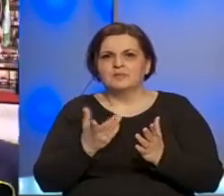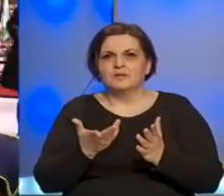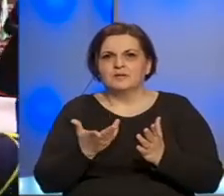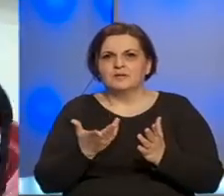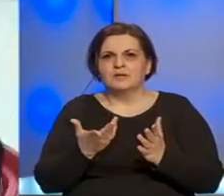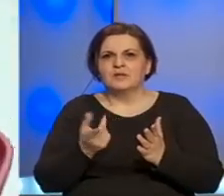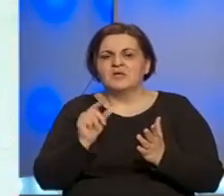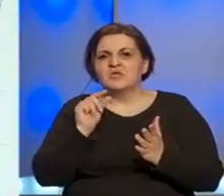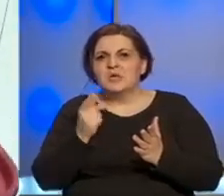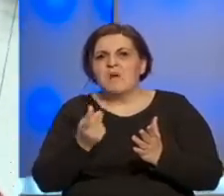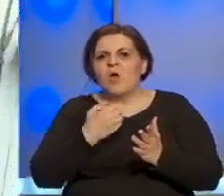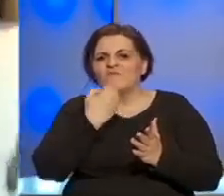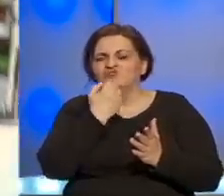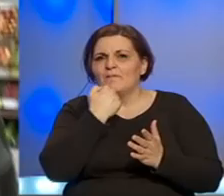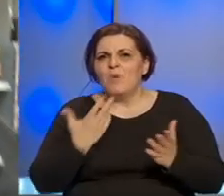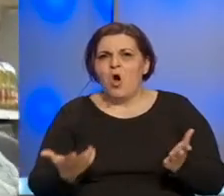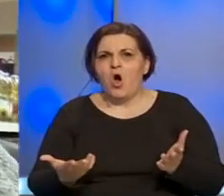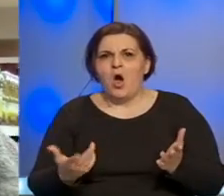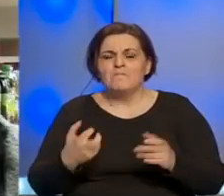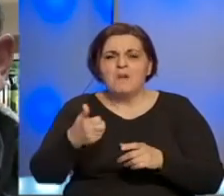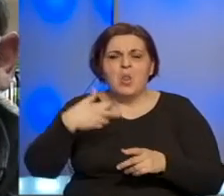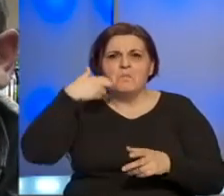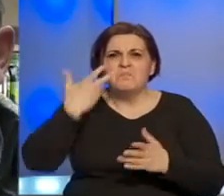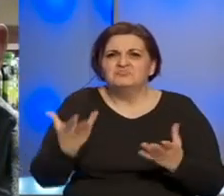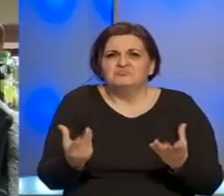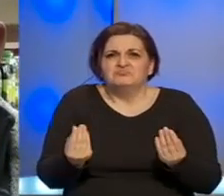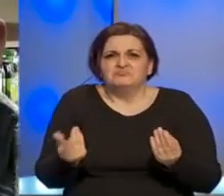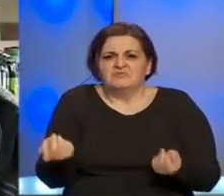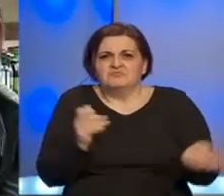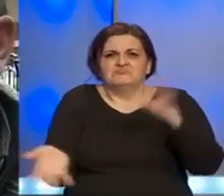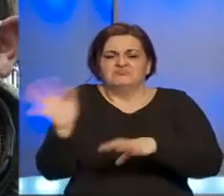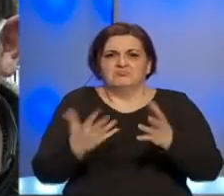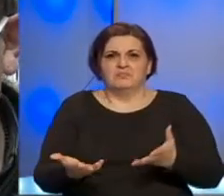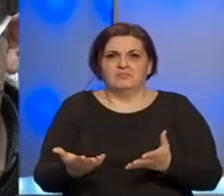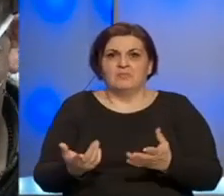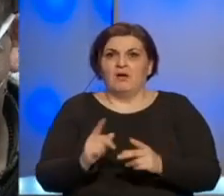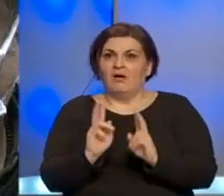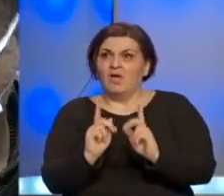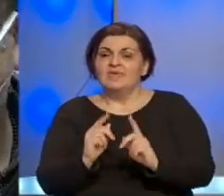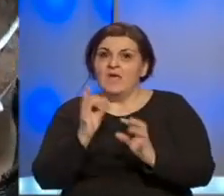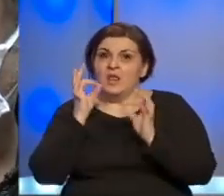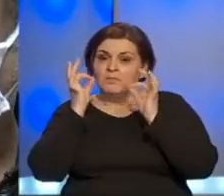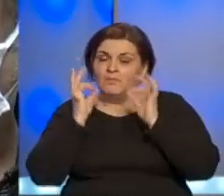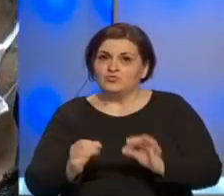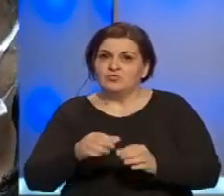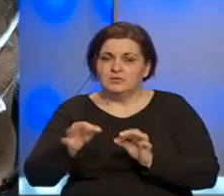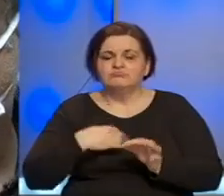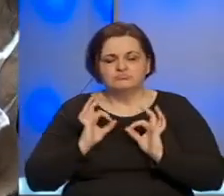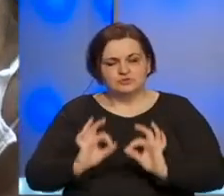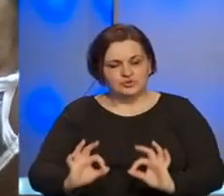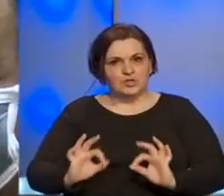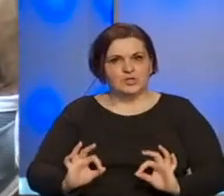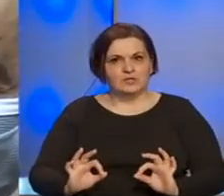hlaška ulja, malo voća, povrća, malo mjese, ne treba ništa pretrpavati. Pred državati su svih mjera? Sigurno, sigurno.